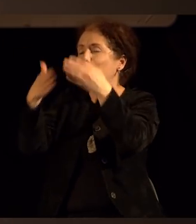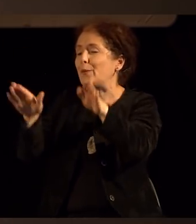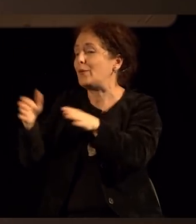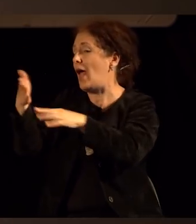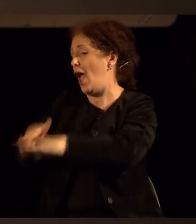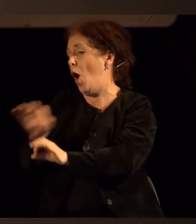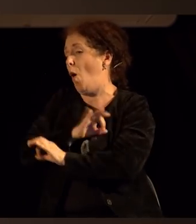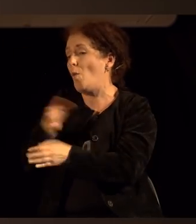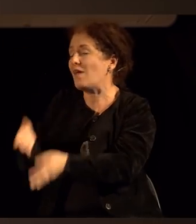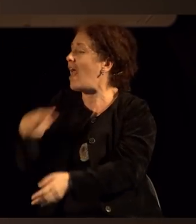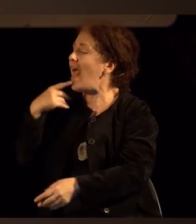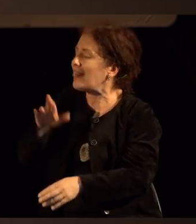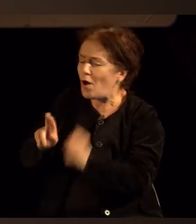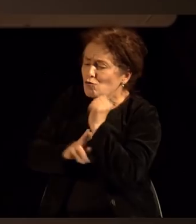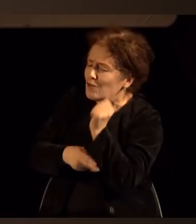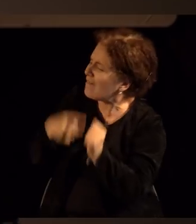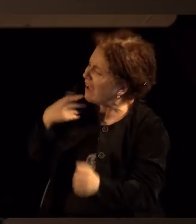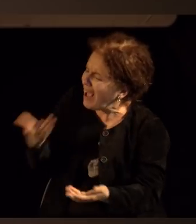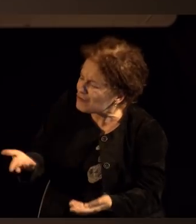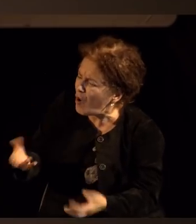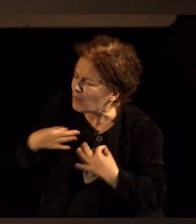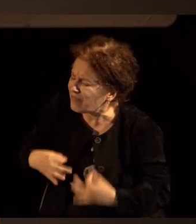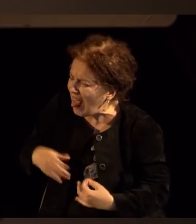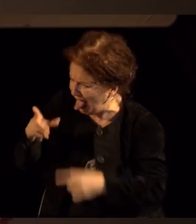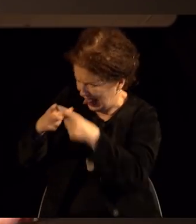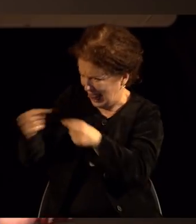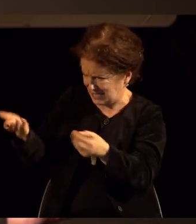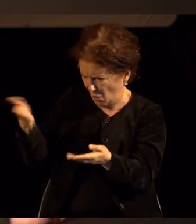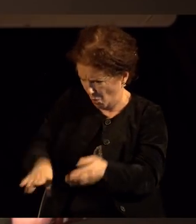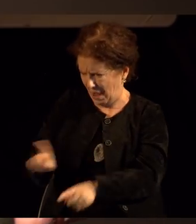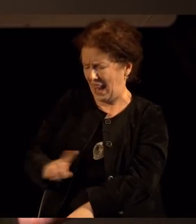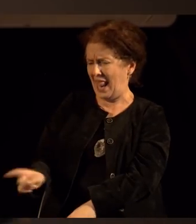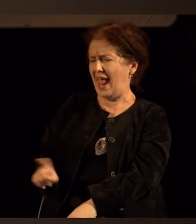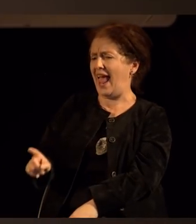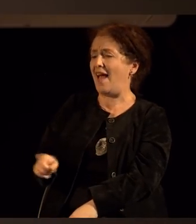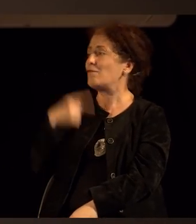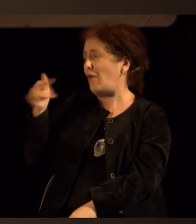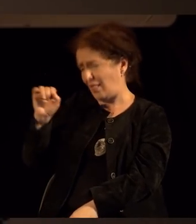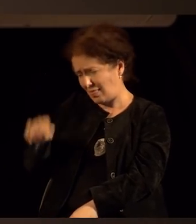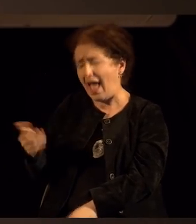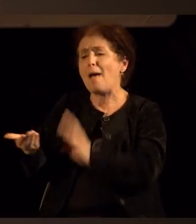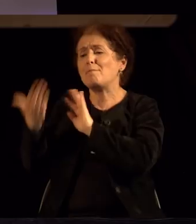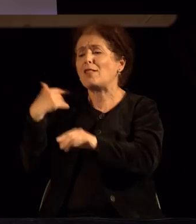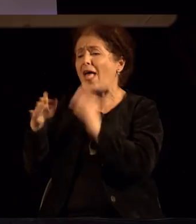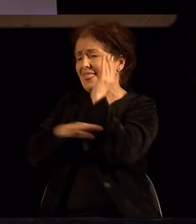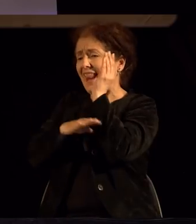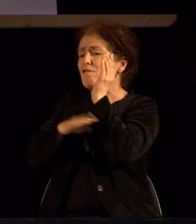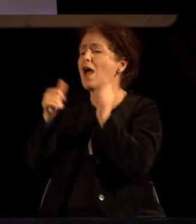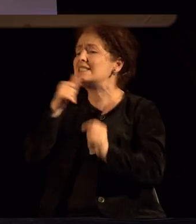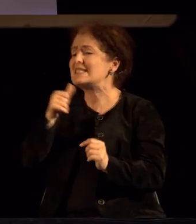што зборувате вие? Како тоа листот, умира, овона?» «Како не викам?» «Предходно беше зелен,